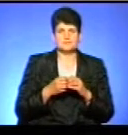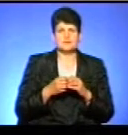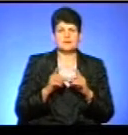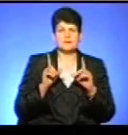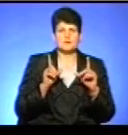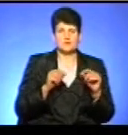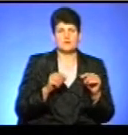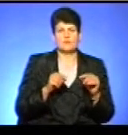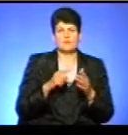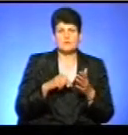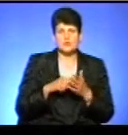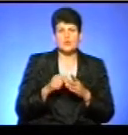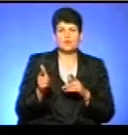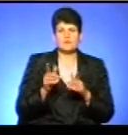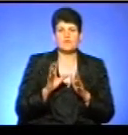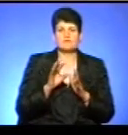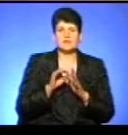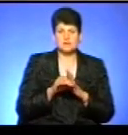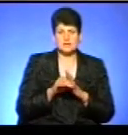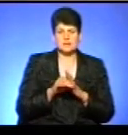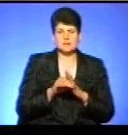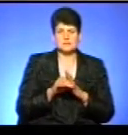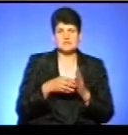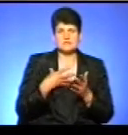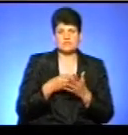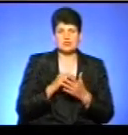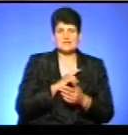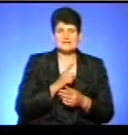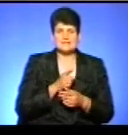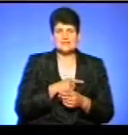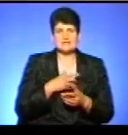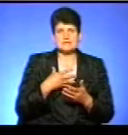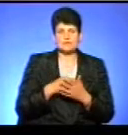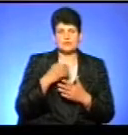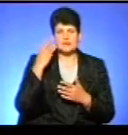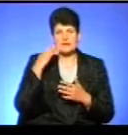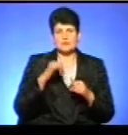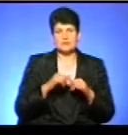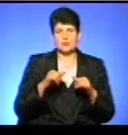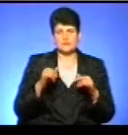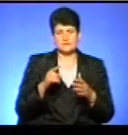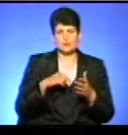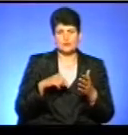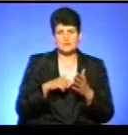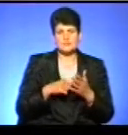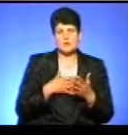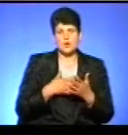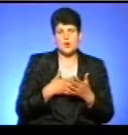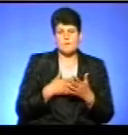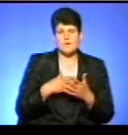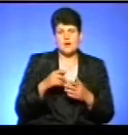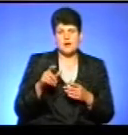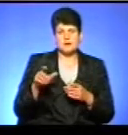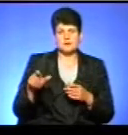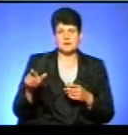по місту, готові вкладати свої сили і свої ідеї для розвитку міста, громади і